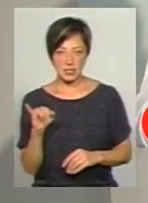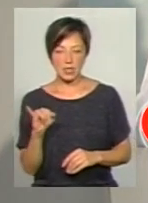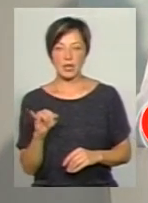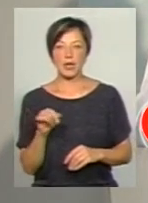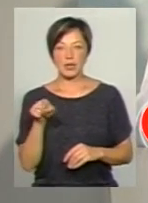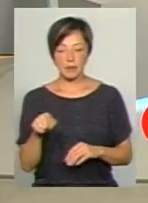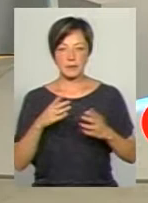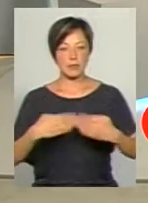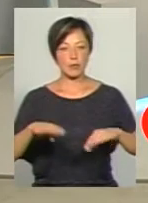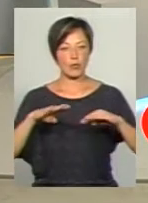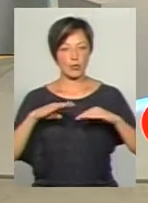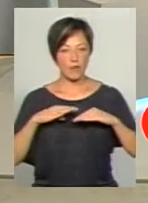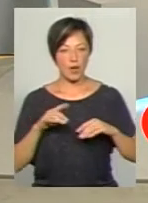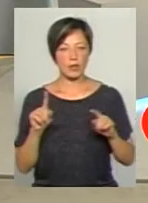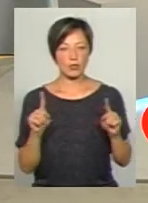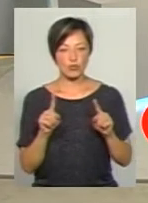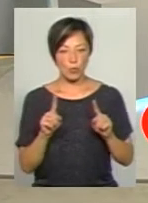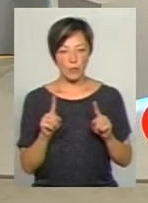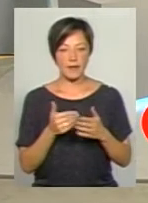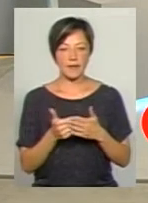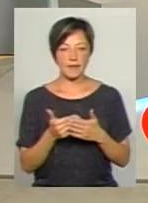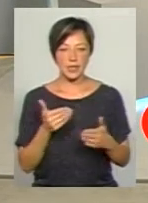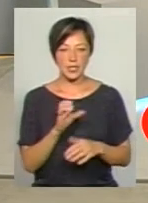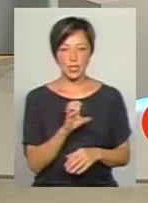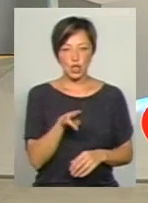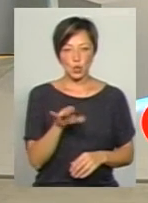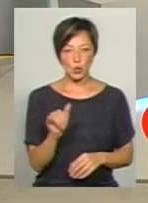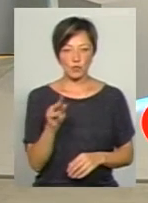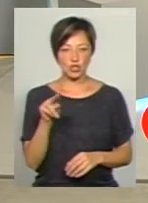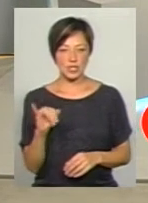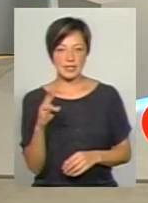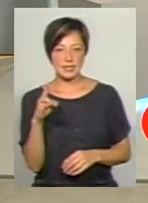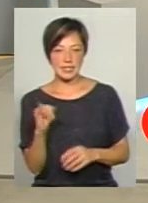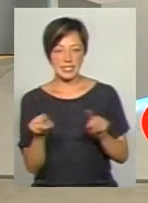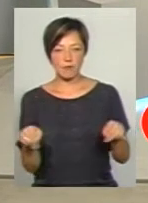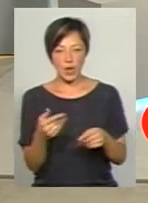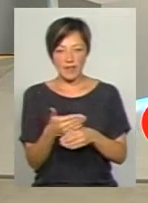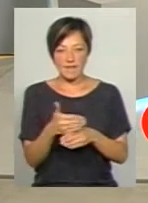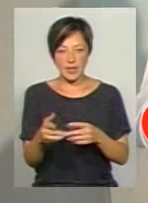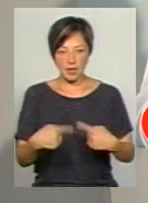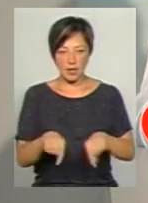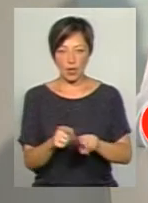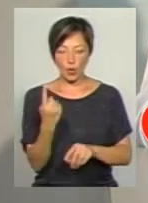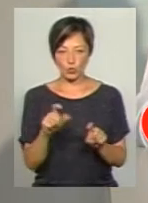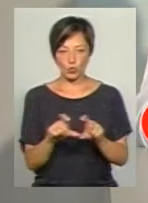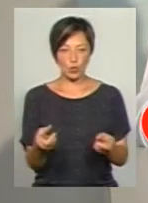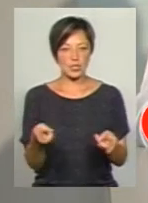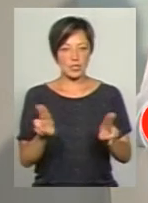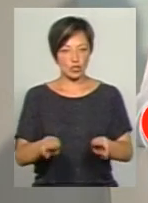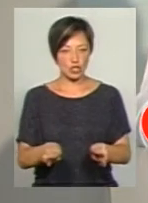містях запропонували, щоб від ступчинецької школи створили сіліалу. Одну школу залишили.